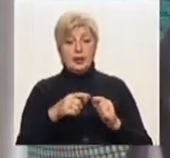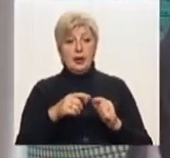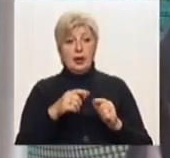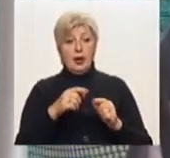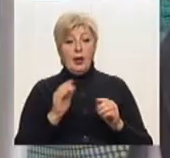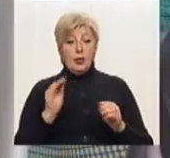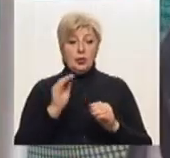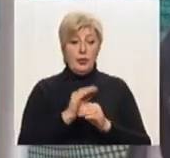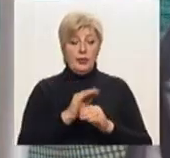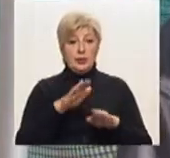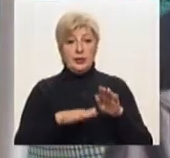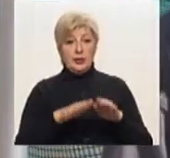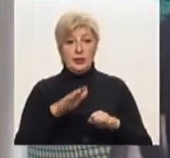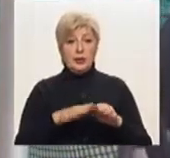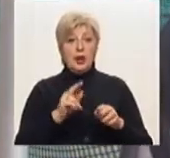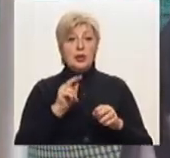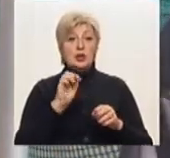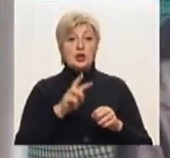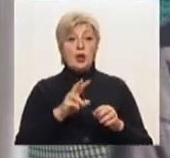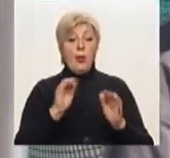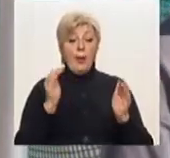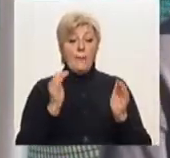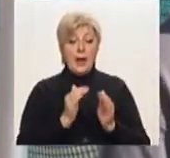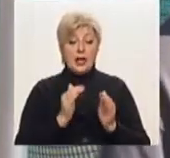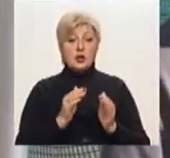результат. Чим молодь легше, тим далі він летітиме.